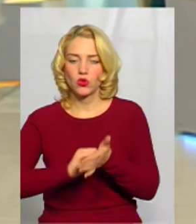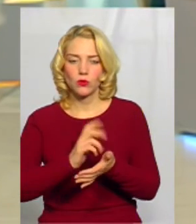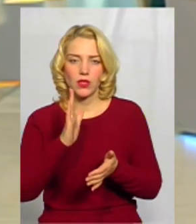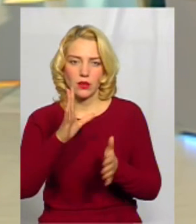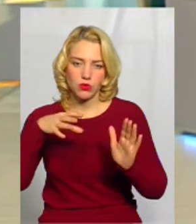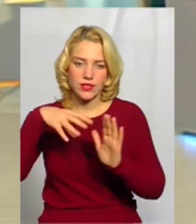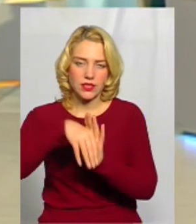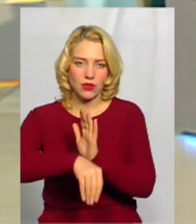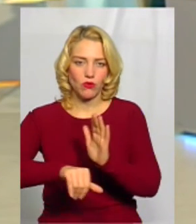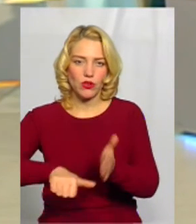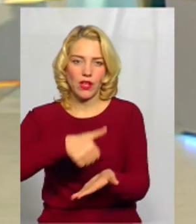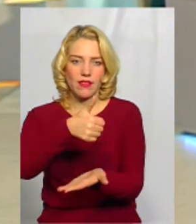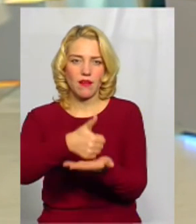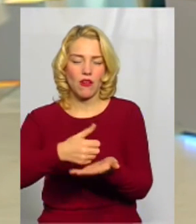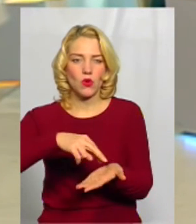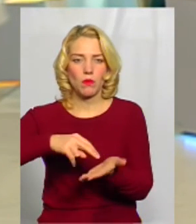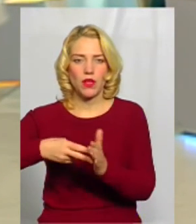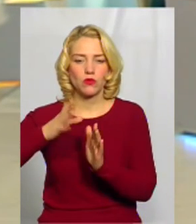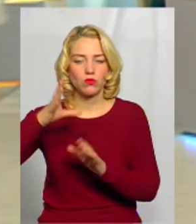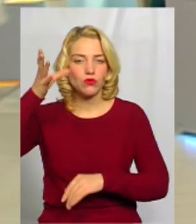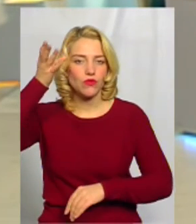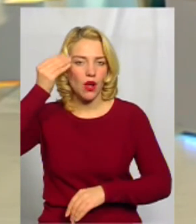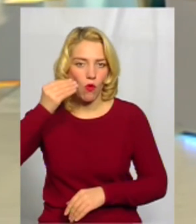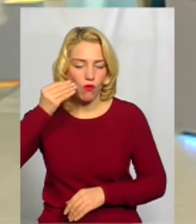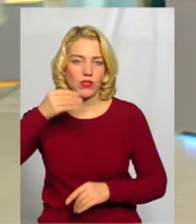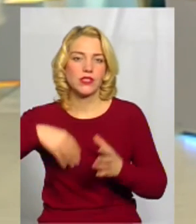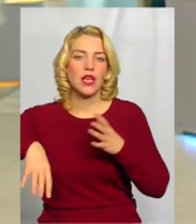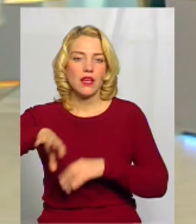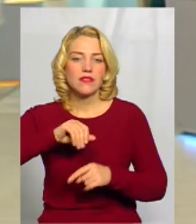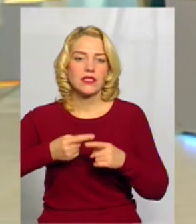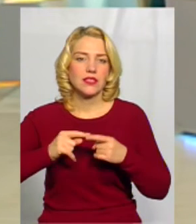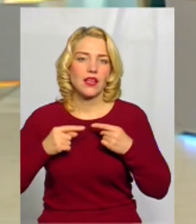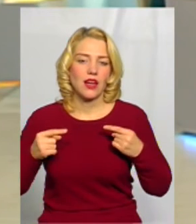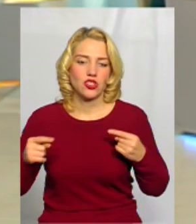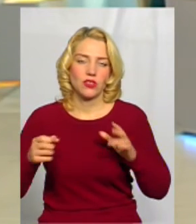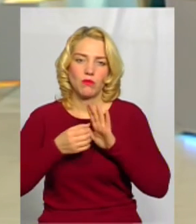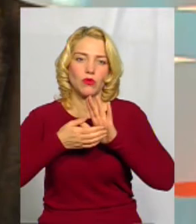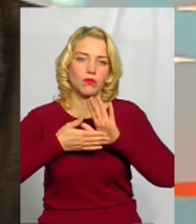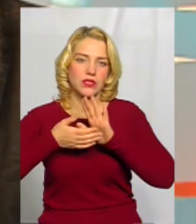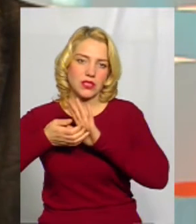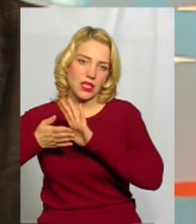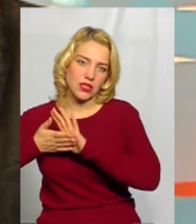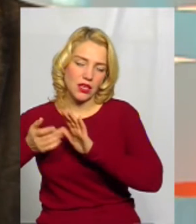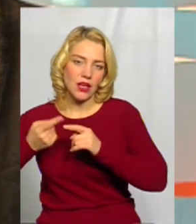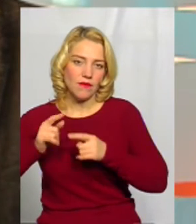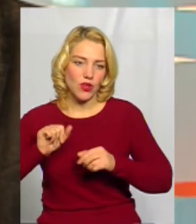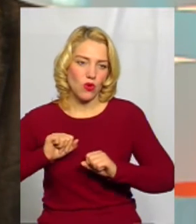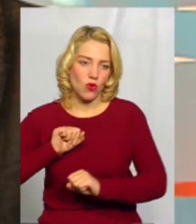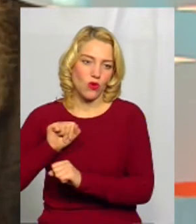складовою генерального плану, і будуть враховуватися всі ті речі прописані, пам'яткоохоронні,